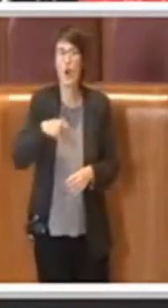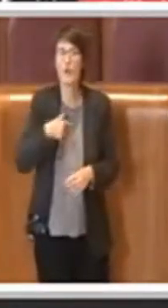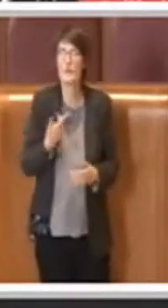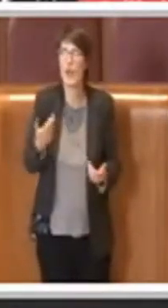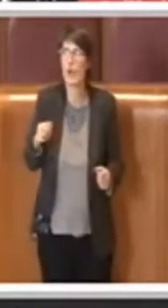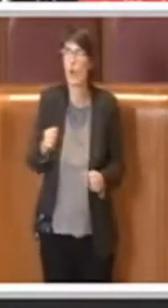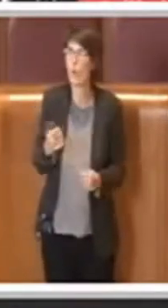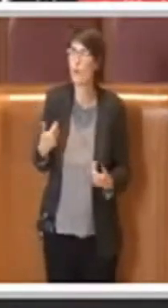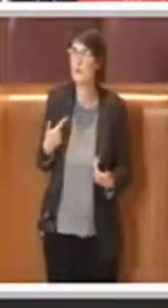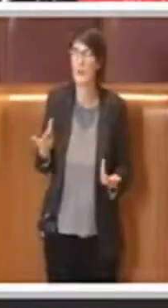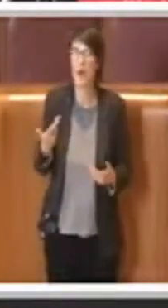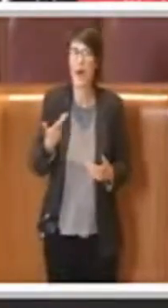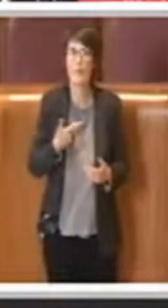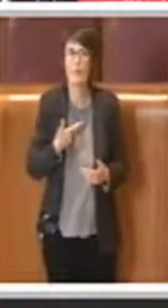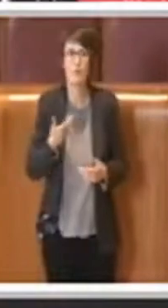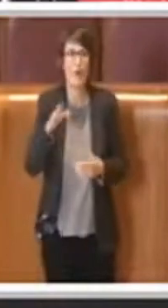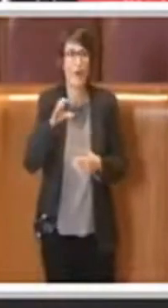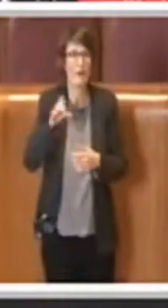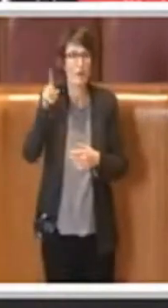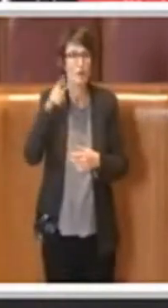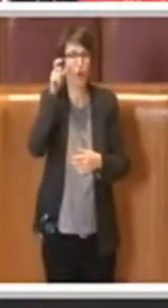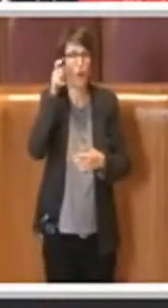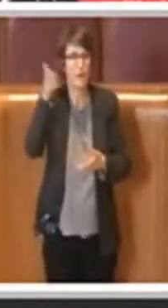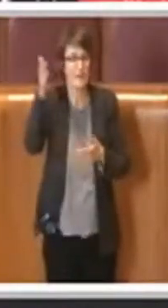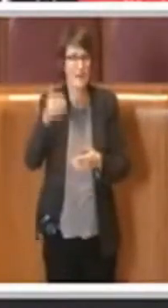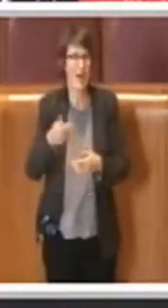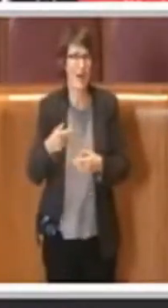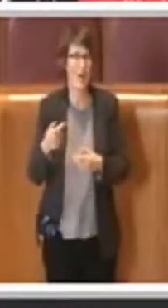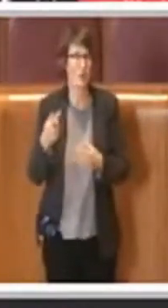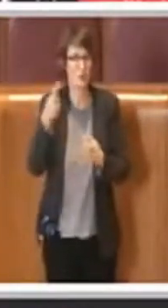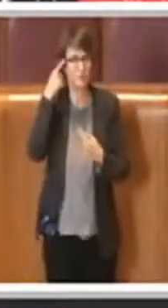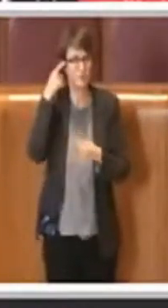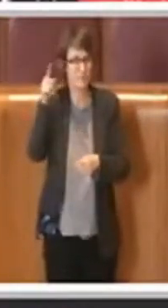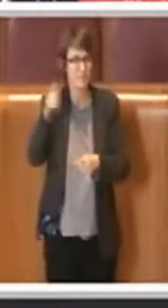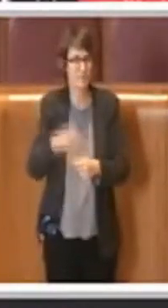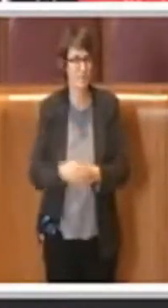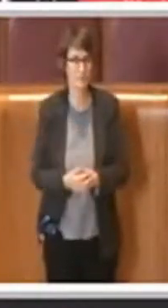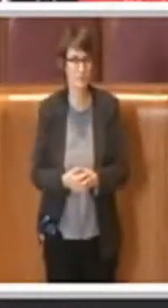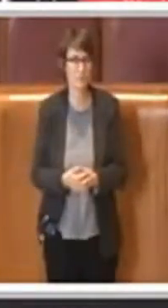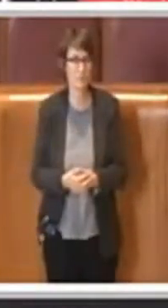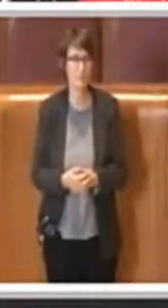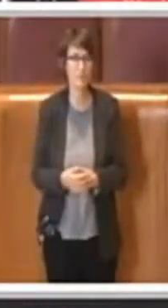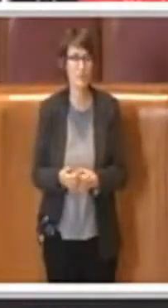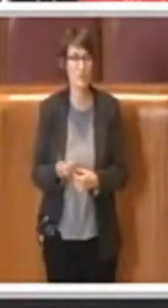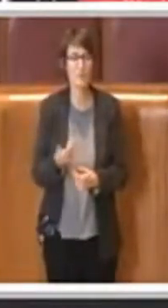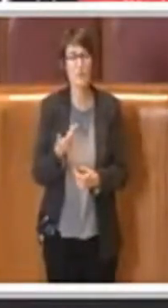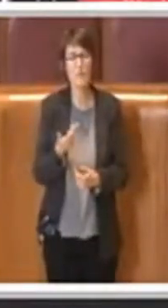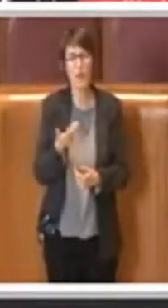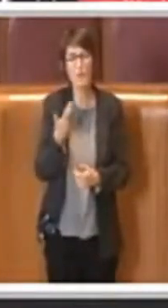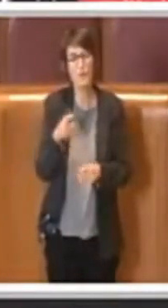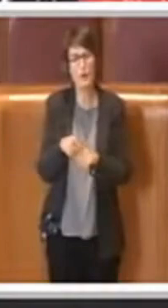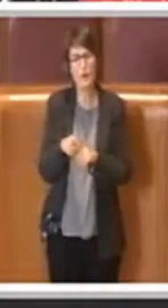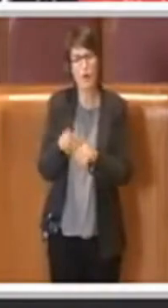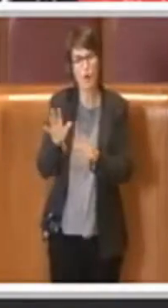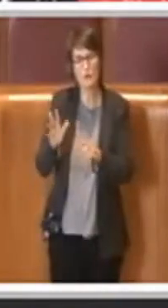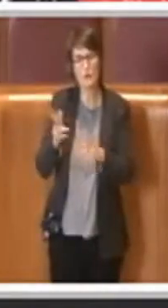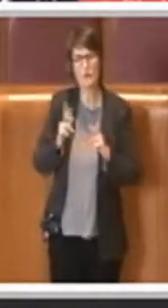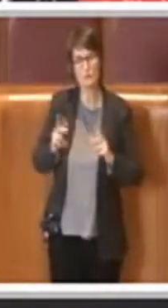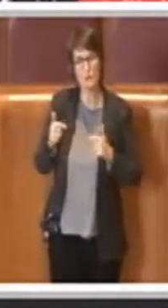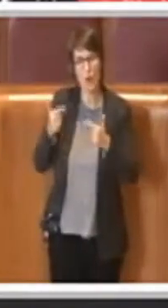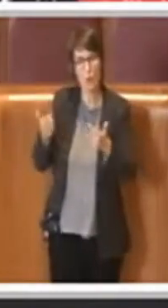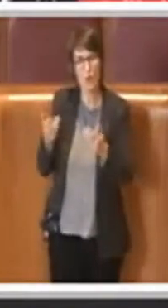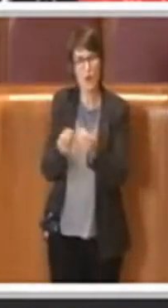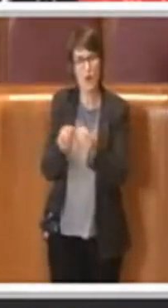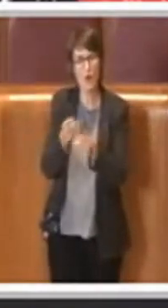nulla. Comunque volevo rassicurare i colleghi che se hanno pazienza e voglia di andare a vedere la